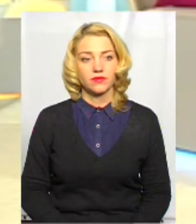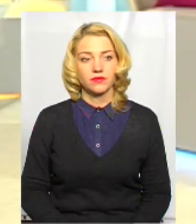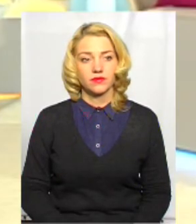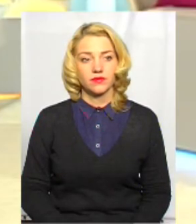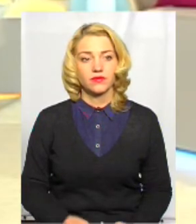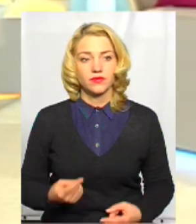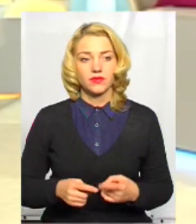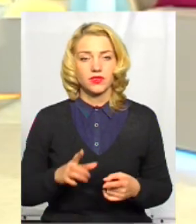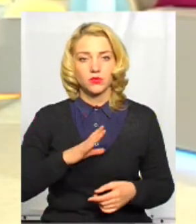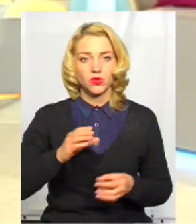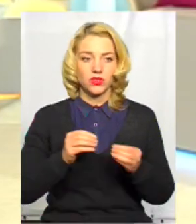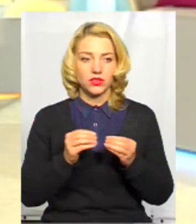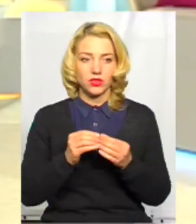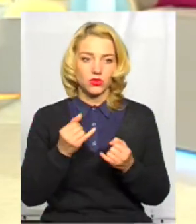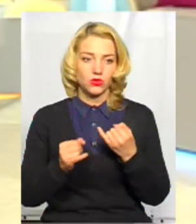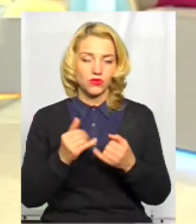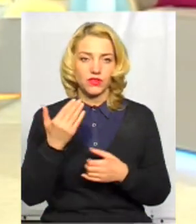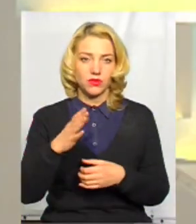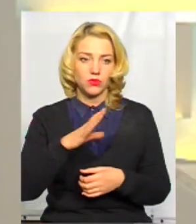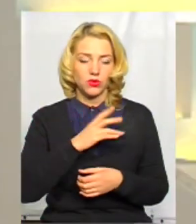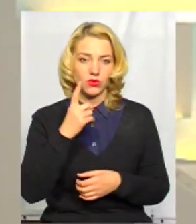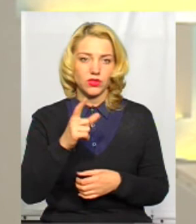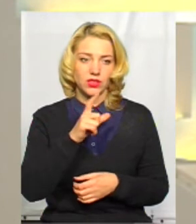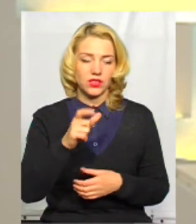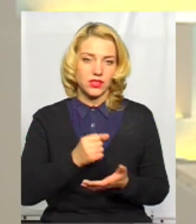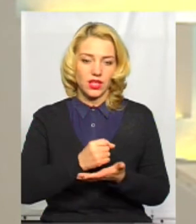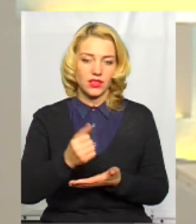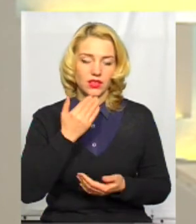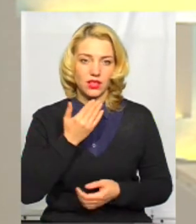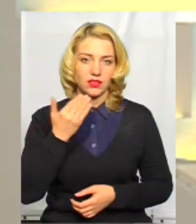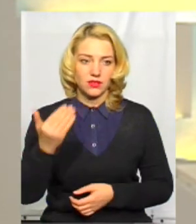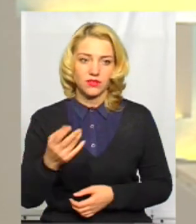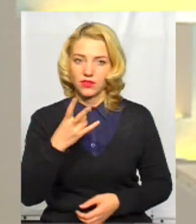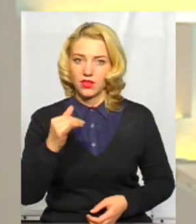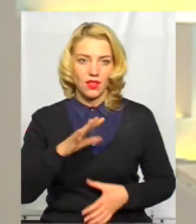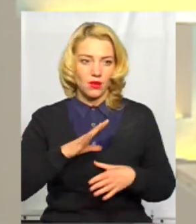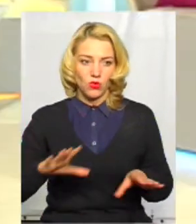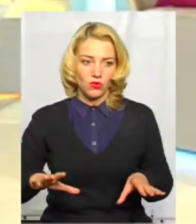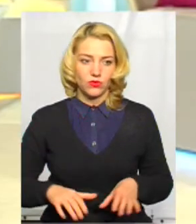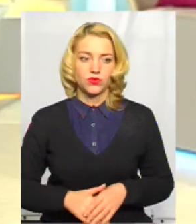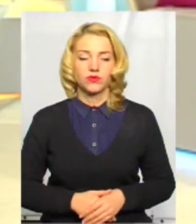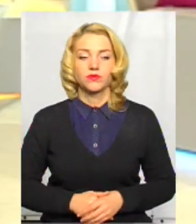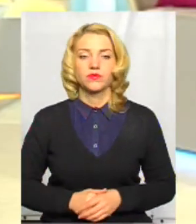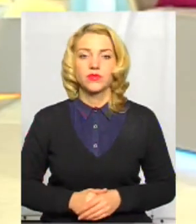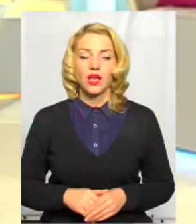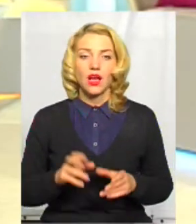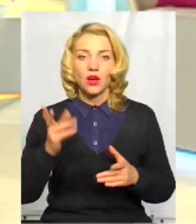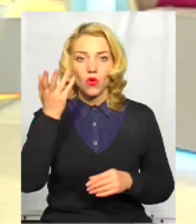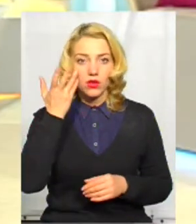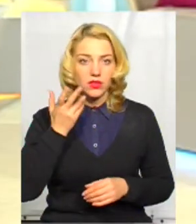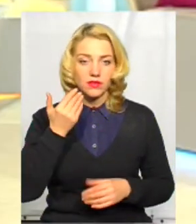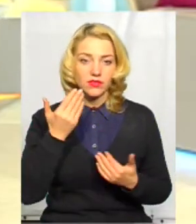Це було 10 жовтня. Ви тоді вже були одним із кандидатів, згаданих Зеленським? Ні, не був. А коли